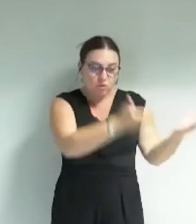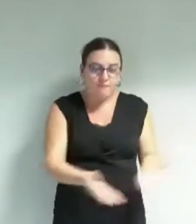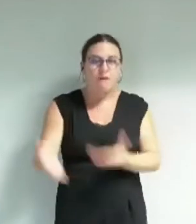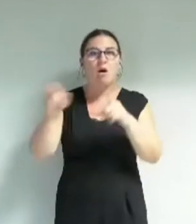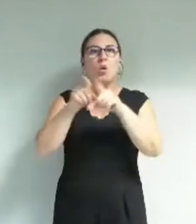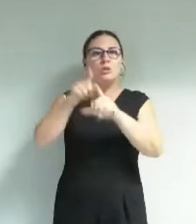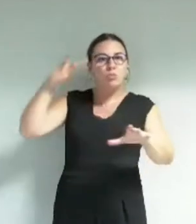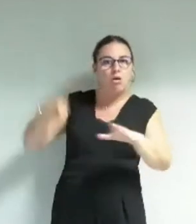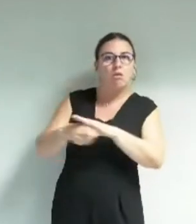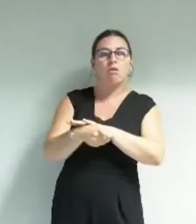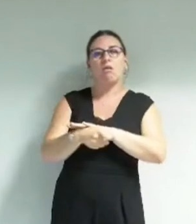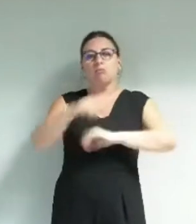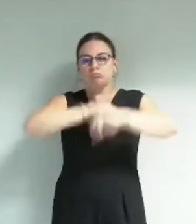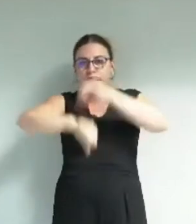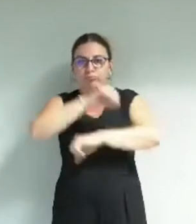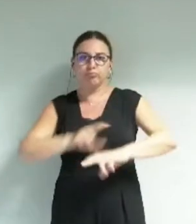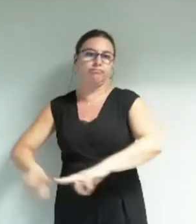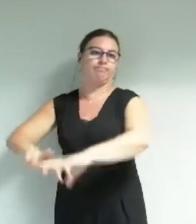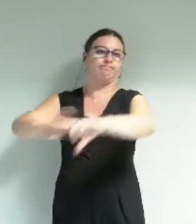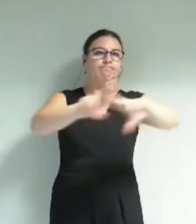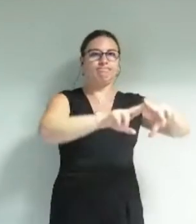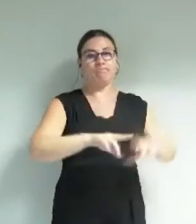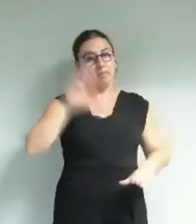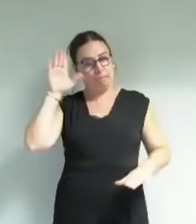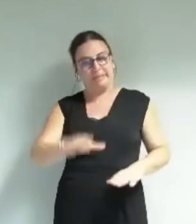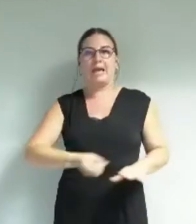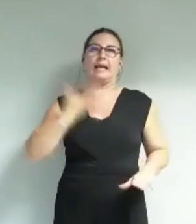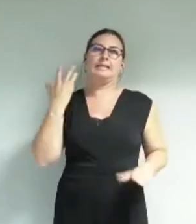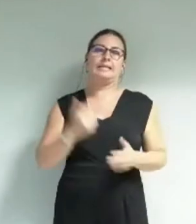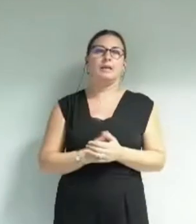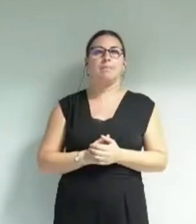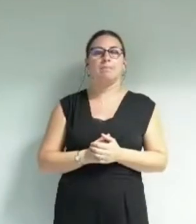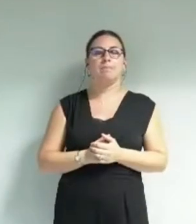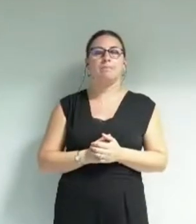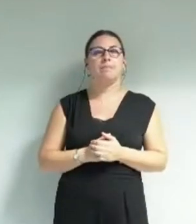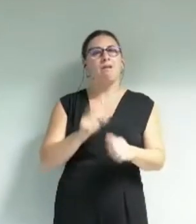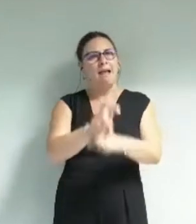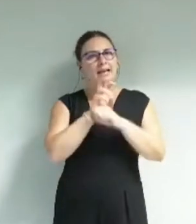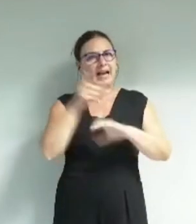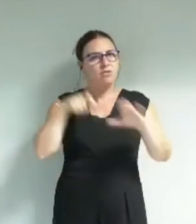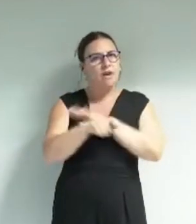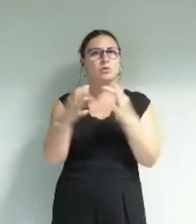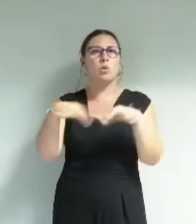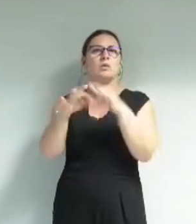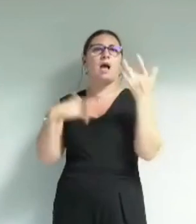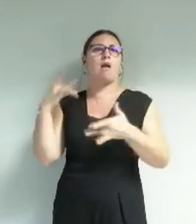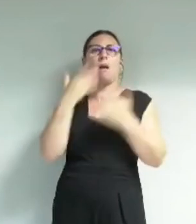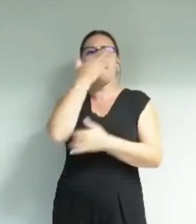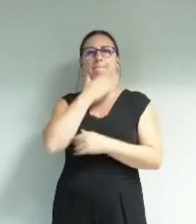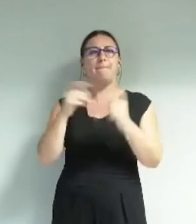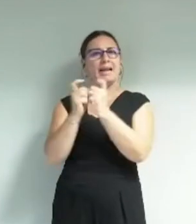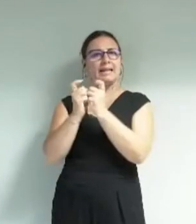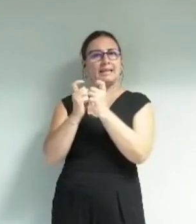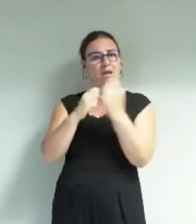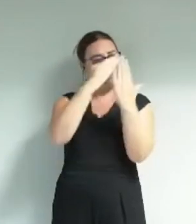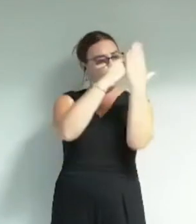'accompagnement de ce dispositif d'aménagement de l'espace public soient dévolus à l'artistique le maintien de la subvention à la belle électrique alors que ça fait partie de